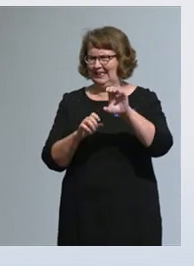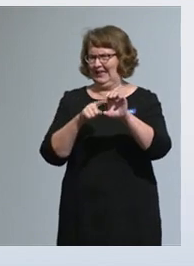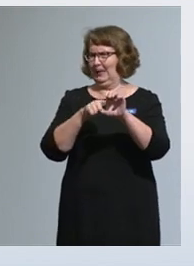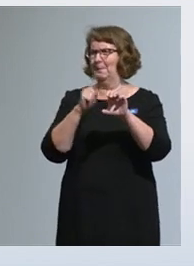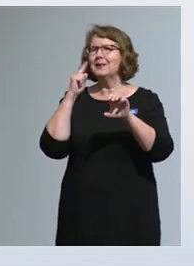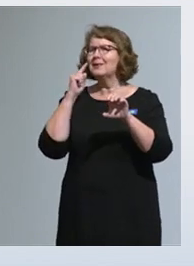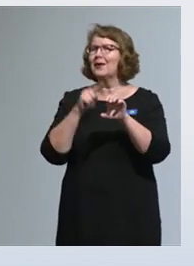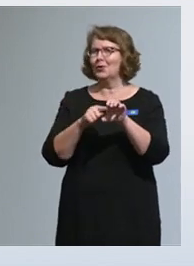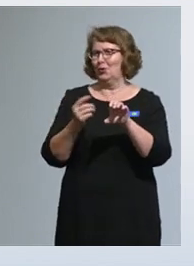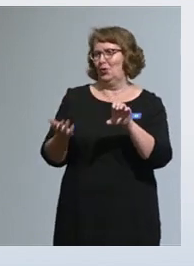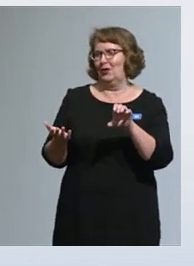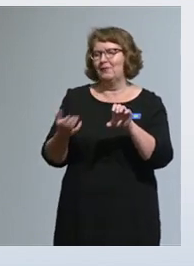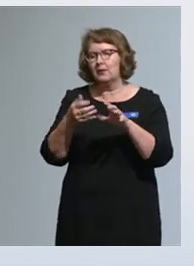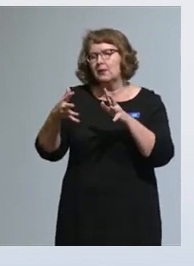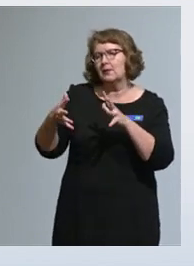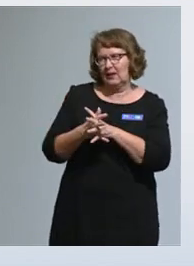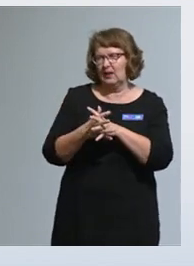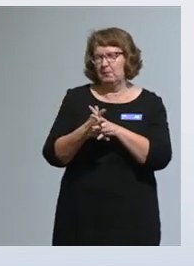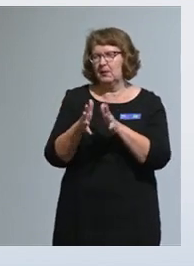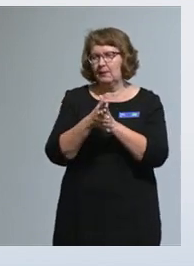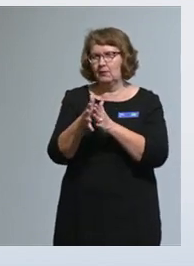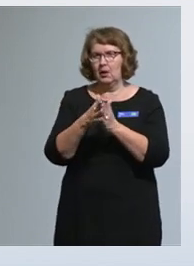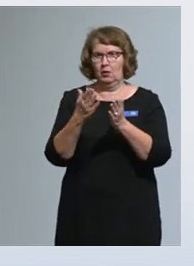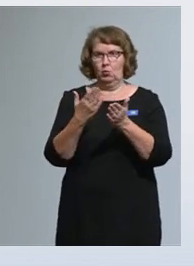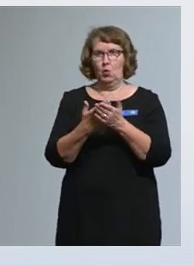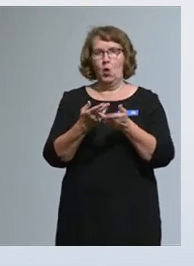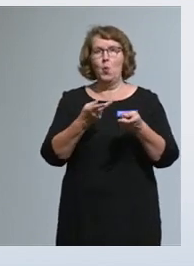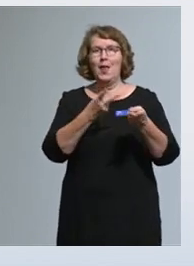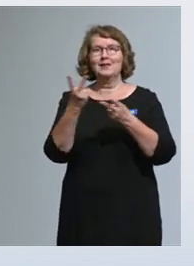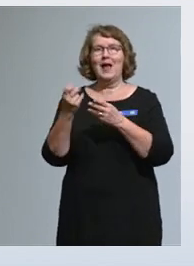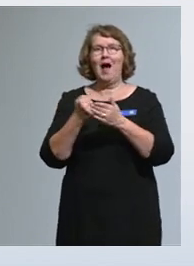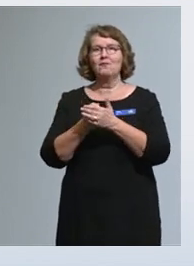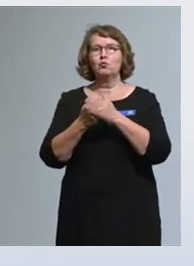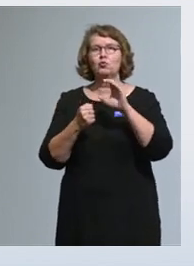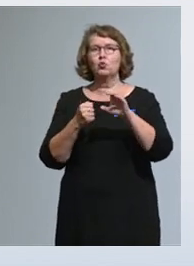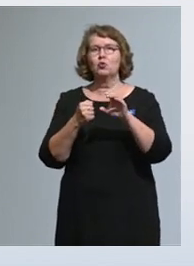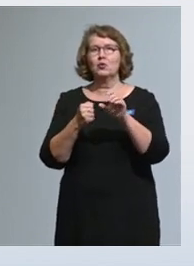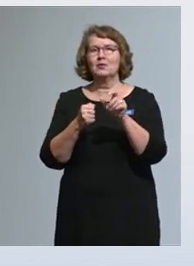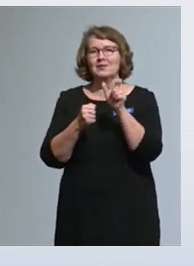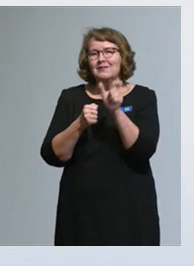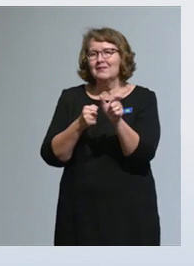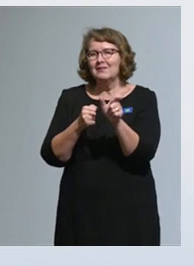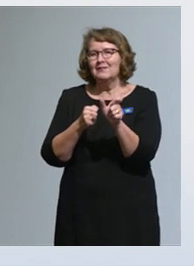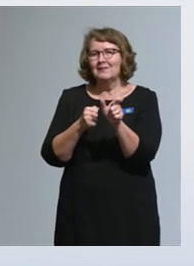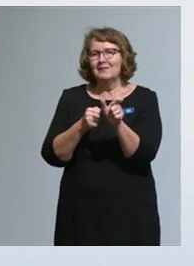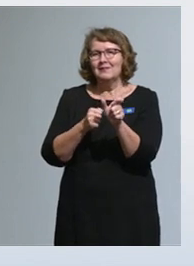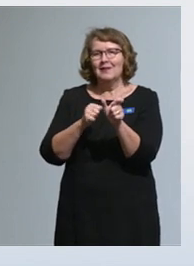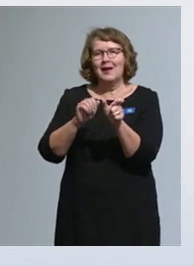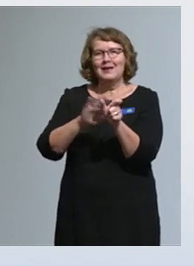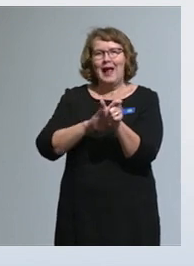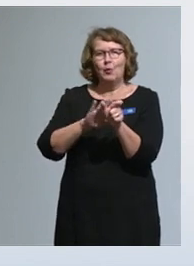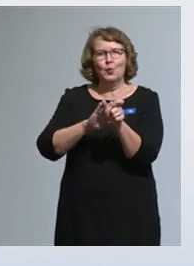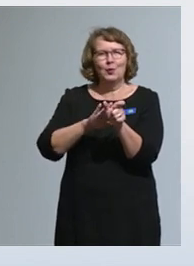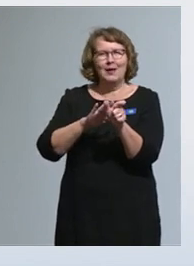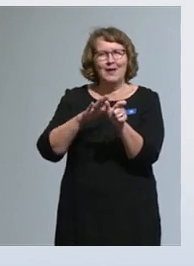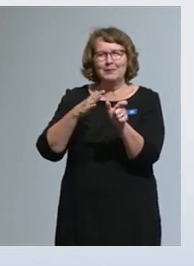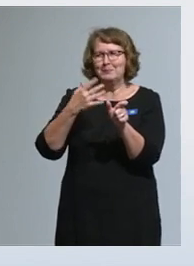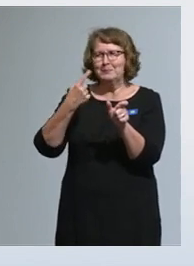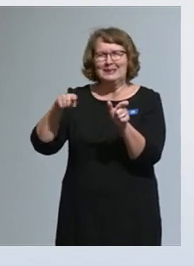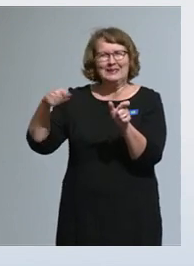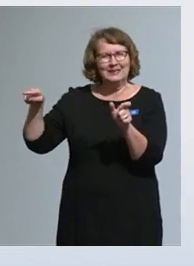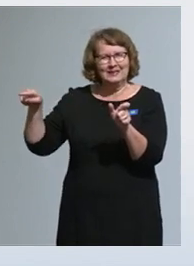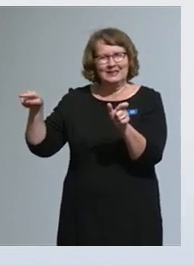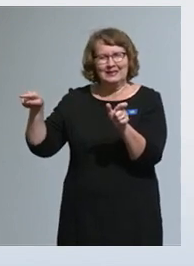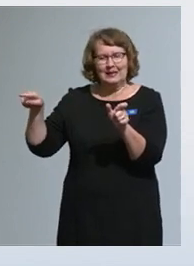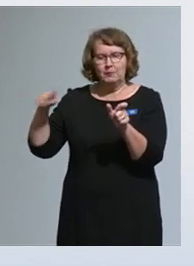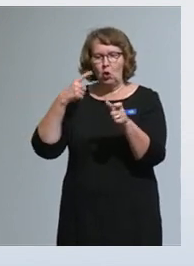käytetään aika lailla myös muuallakin kuin toimintaan